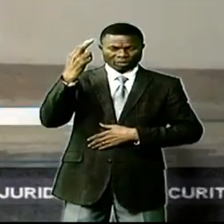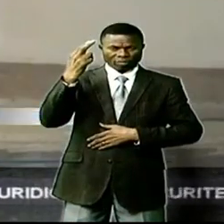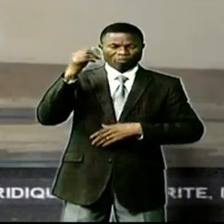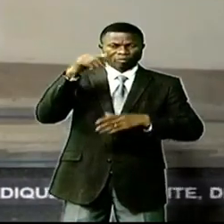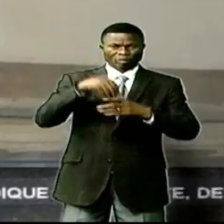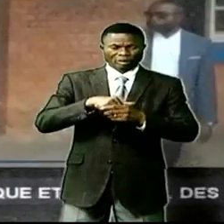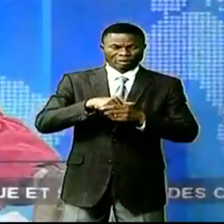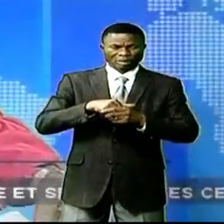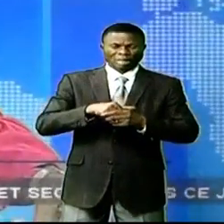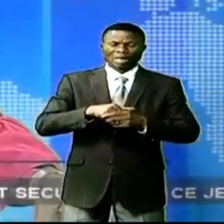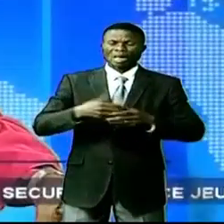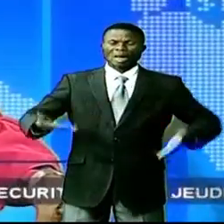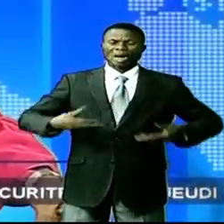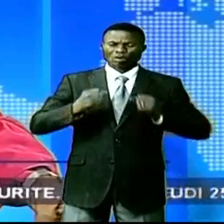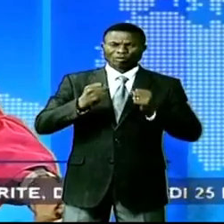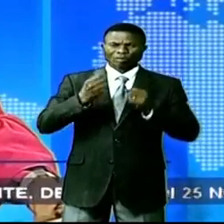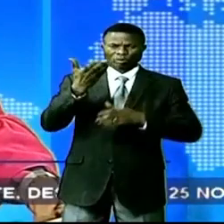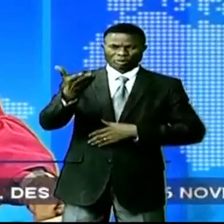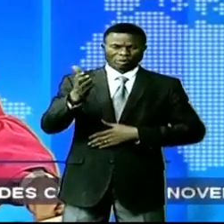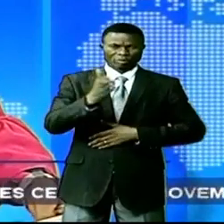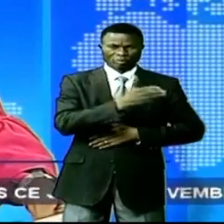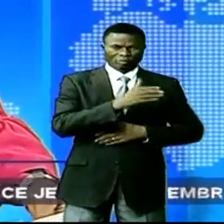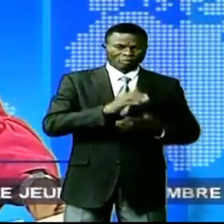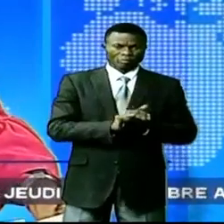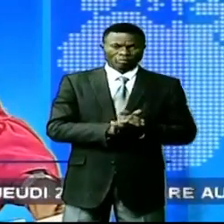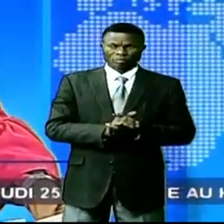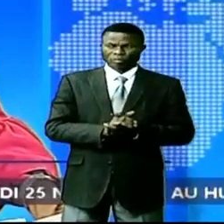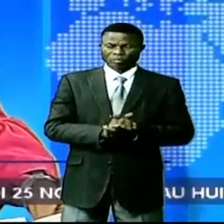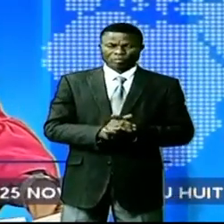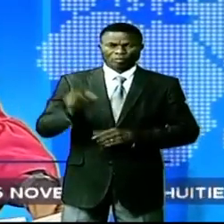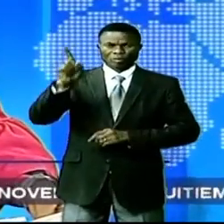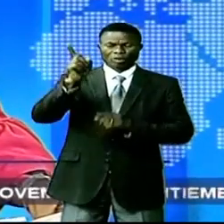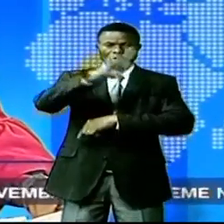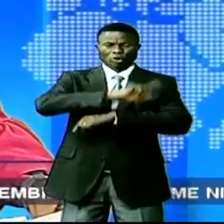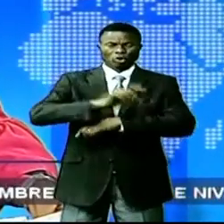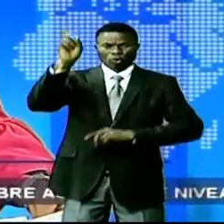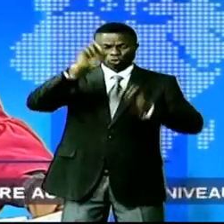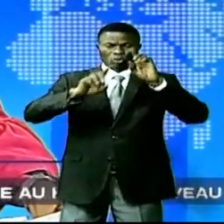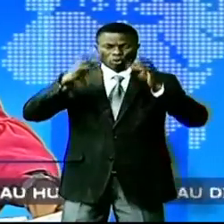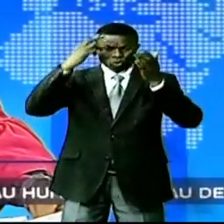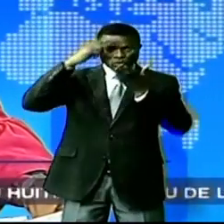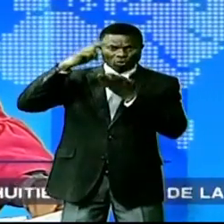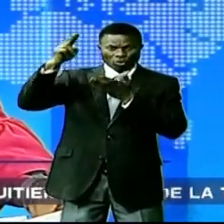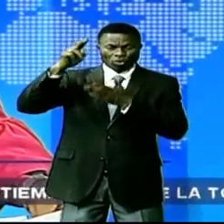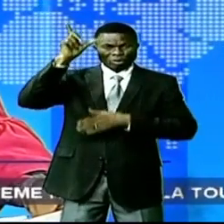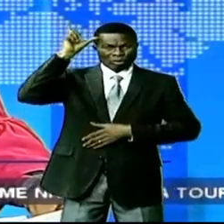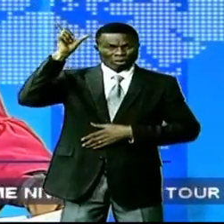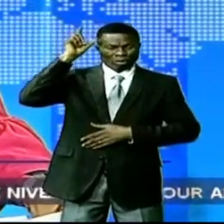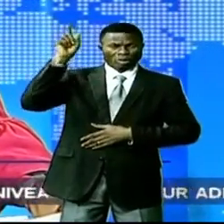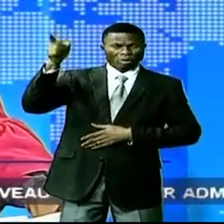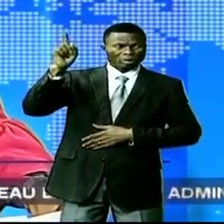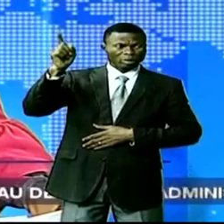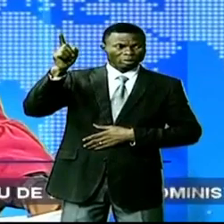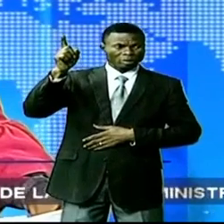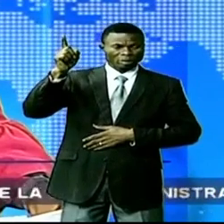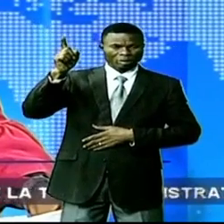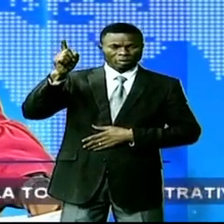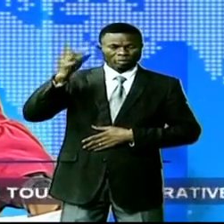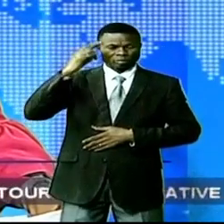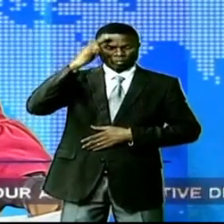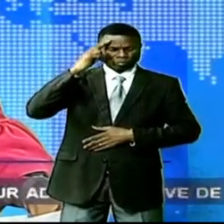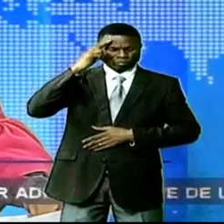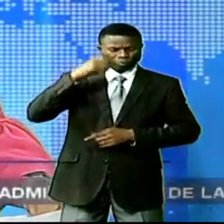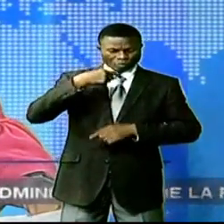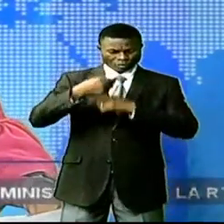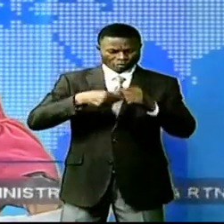dans une ambiance apaisée. Et puis ce jour des scientifiques à l'université de Lubumbashi, les réflexions se